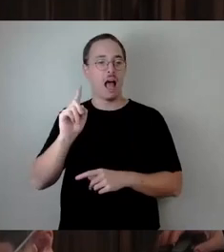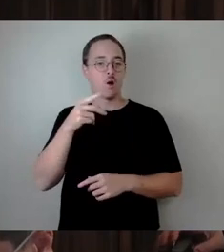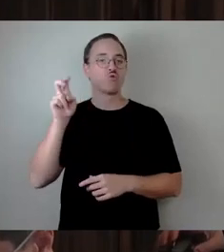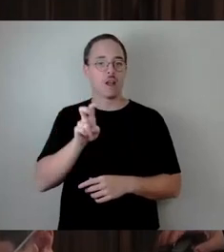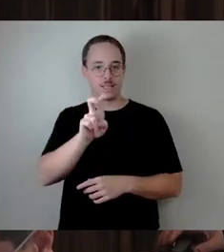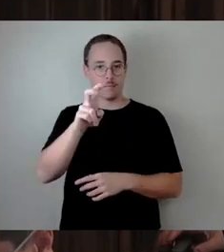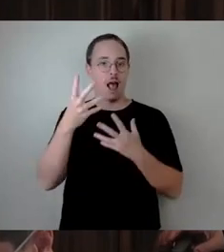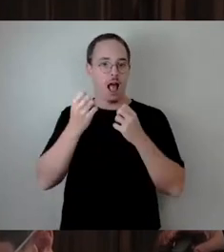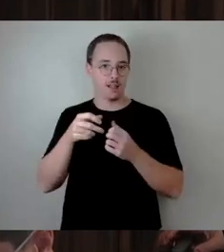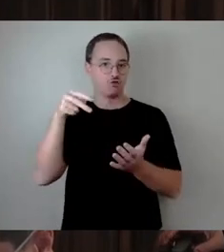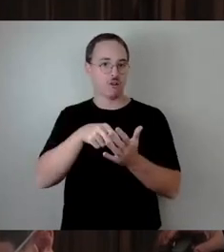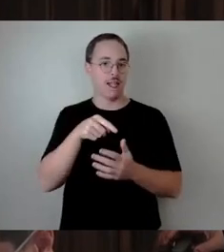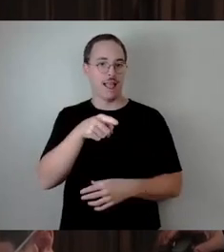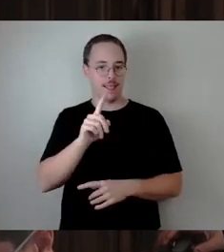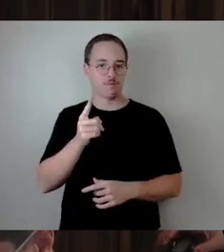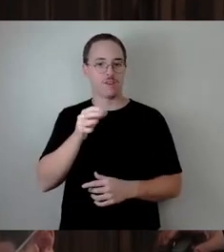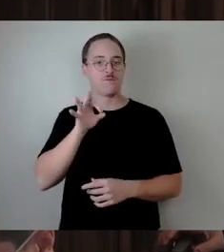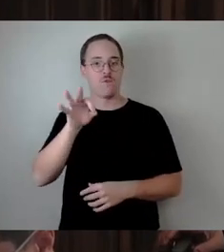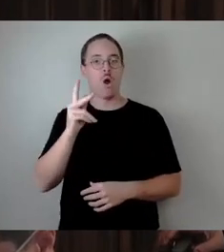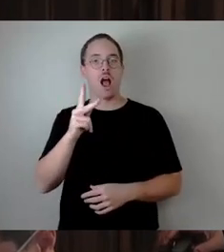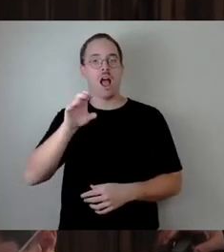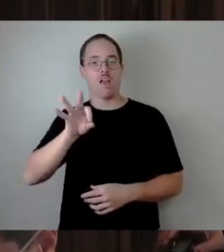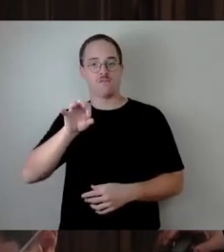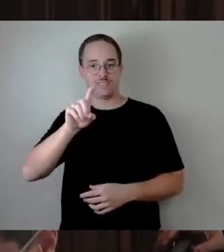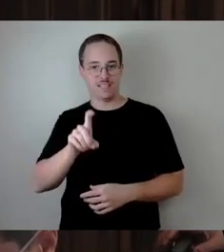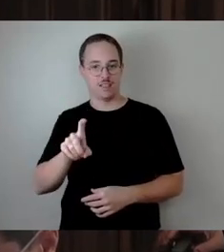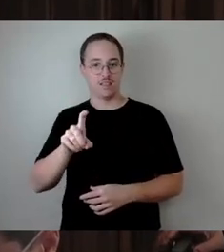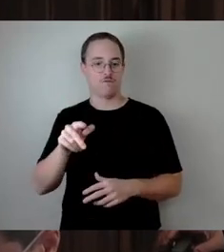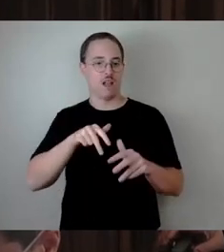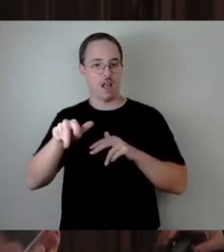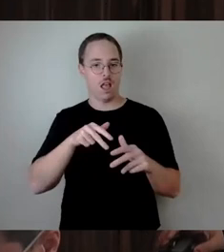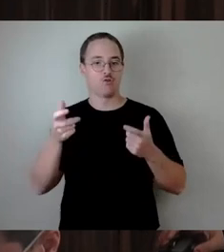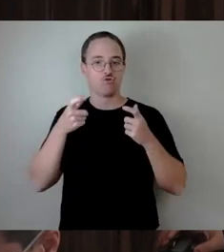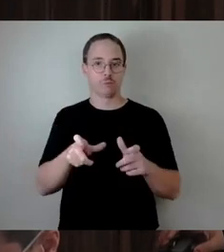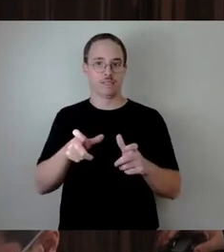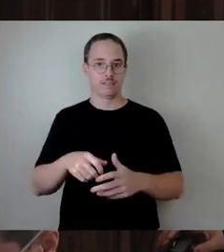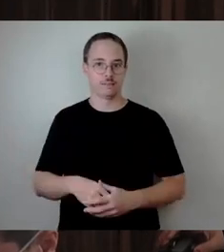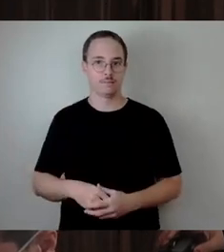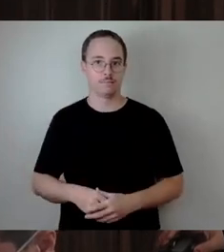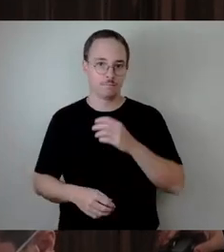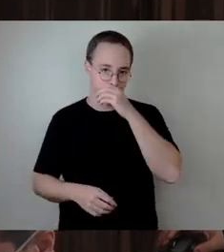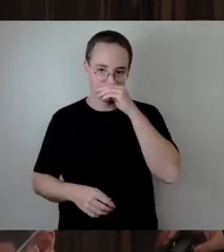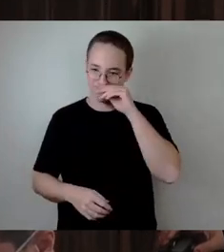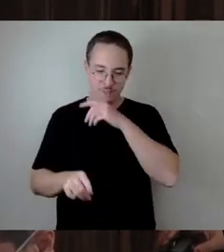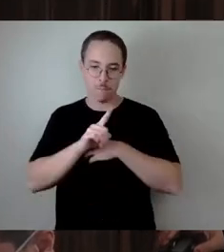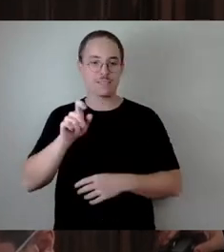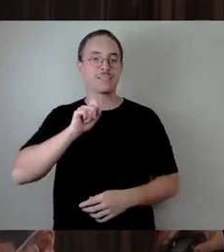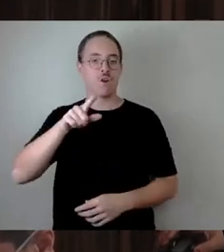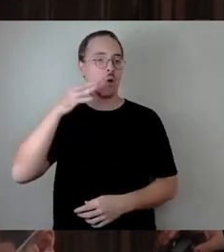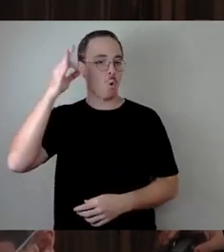6. Oktober sollen die Auswirkungen auf die Verkehrsqualität für Straßenbahn und Kfz-Verkehr überprüft werden, wenn beide